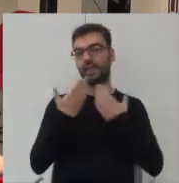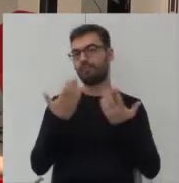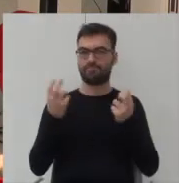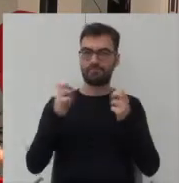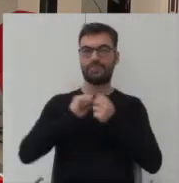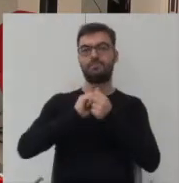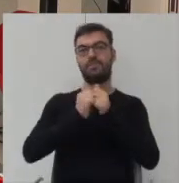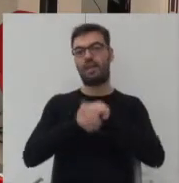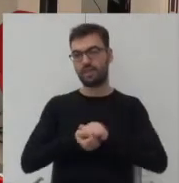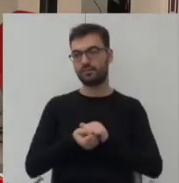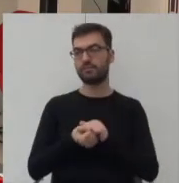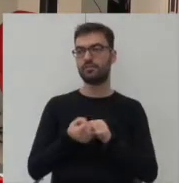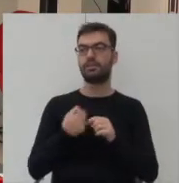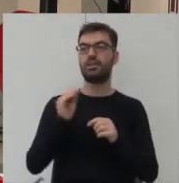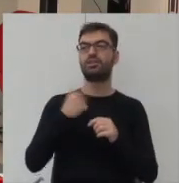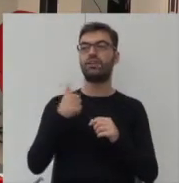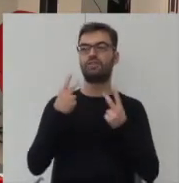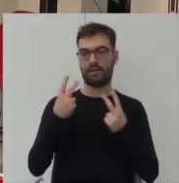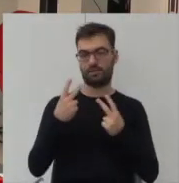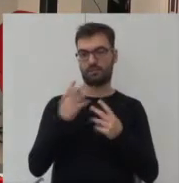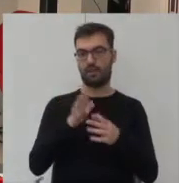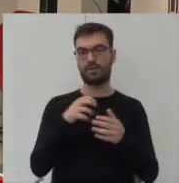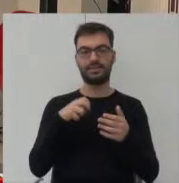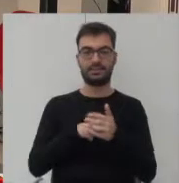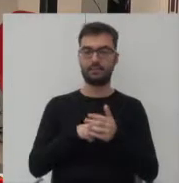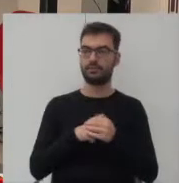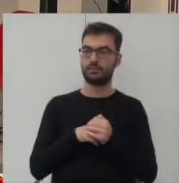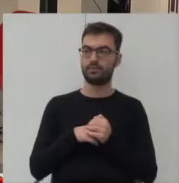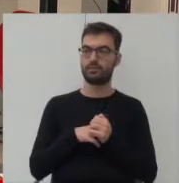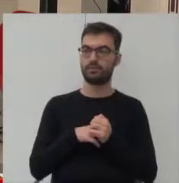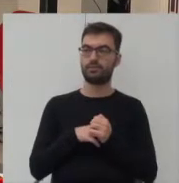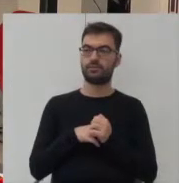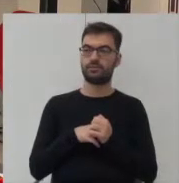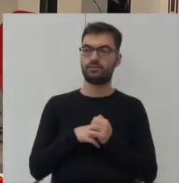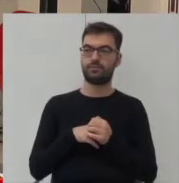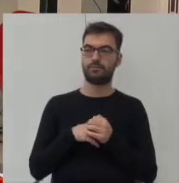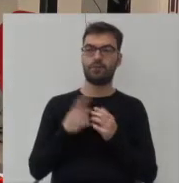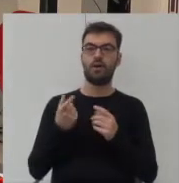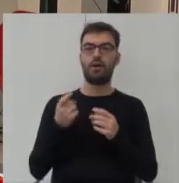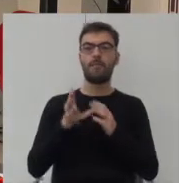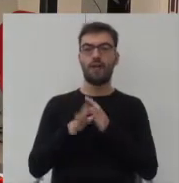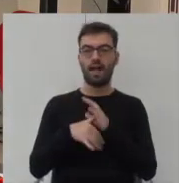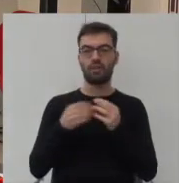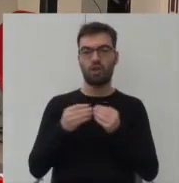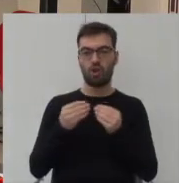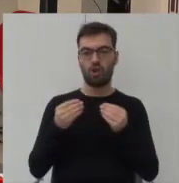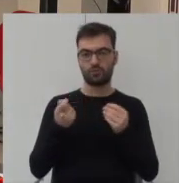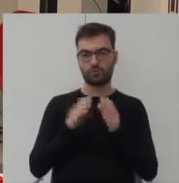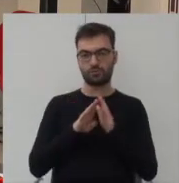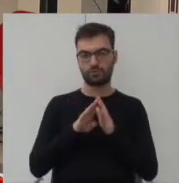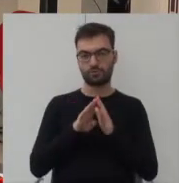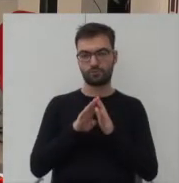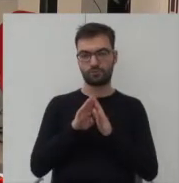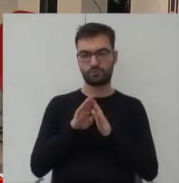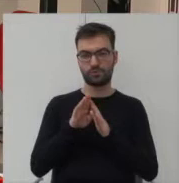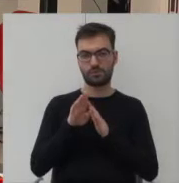przestrzeni, dają jeszcze jedną rzecz, która jest bardzo ważna. To jest posuwanie trochę rozwoju naszych miast do przodu i przesuwanie granicy tego, co